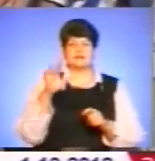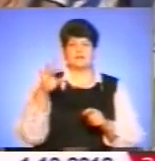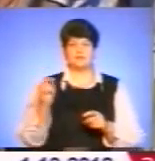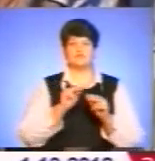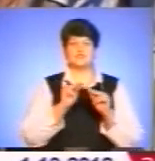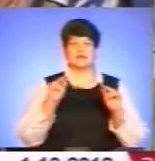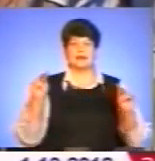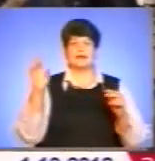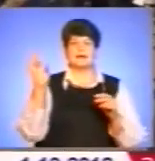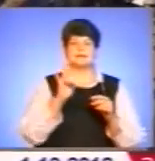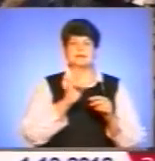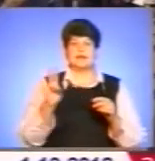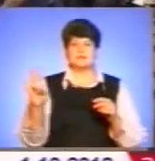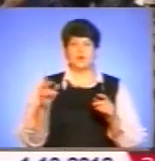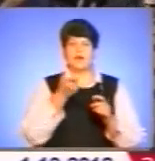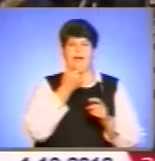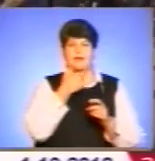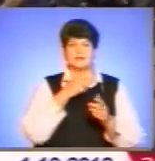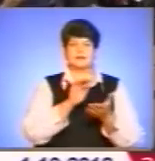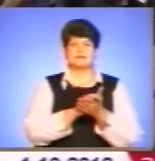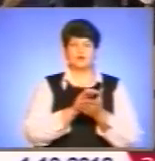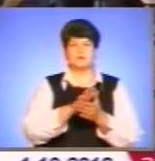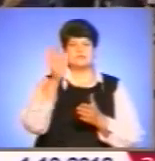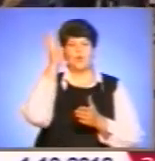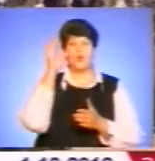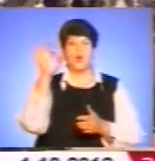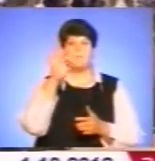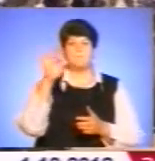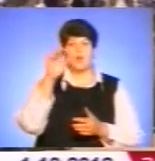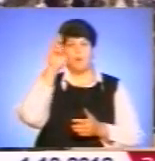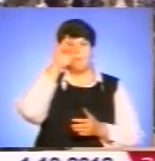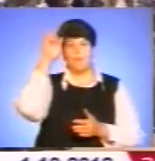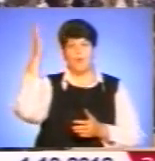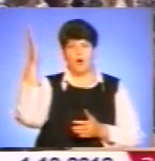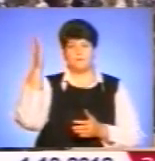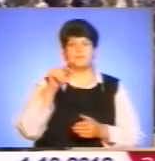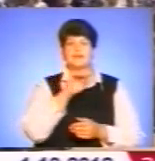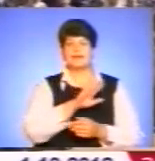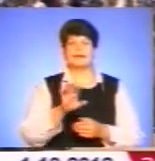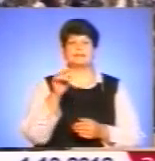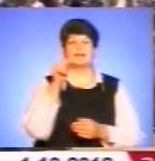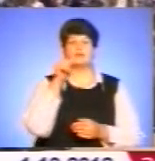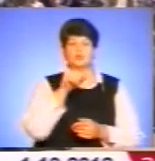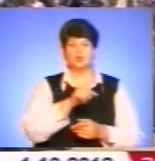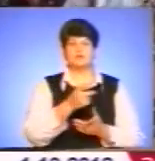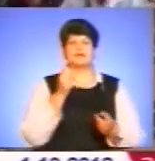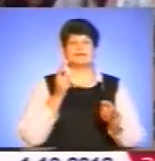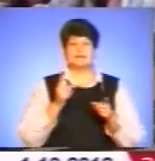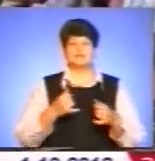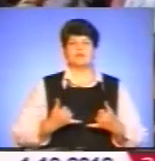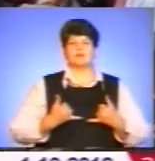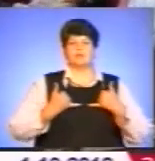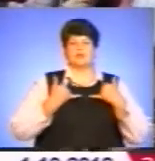християнської етики знайомлять дітей із наукою про Бога. Як не тут, дійсно віддати подяку і